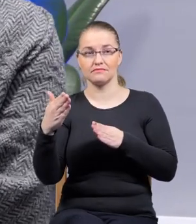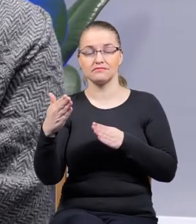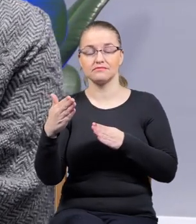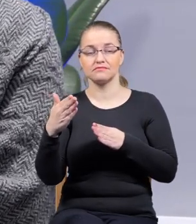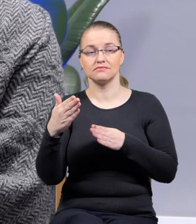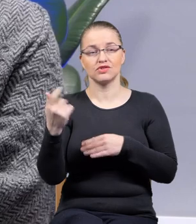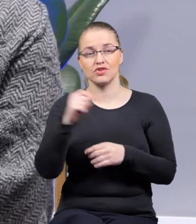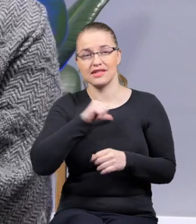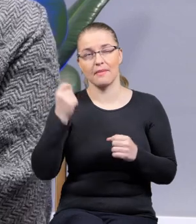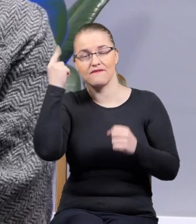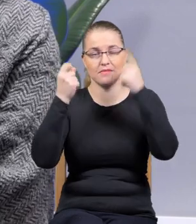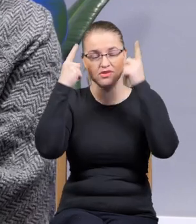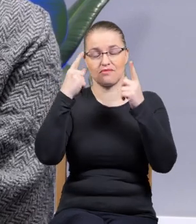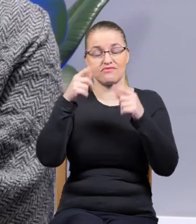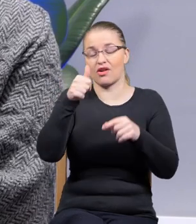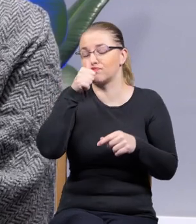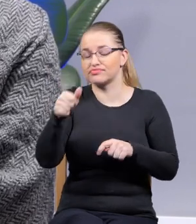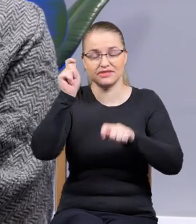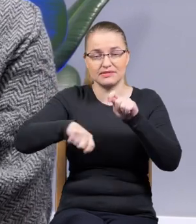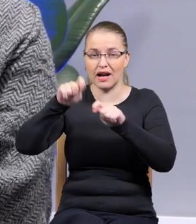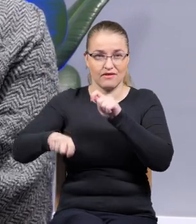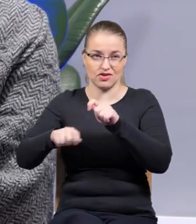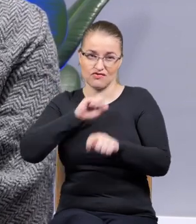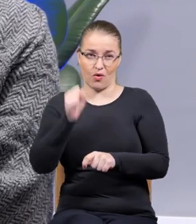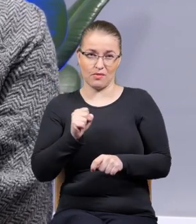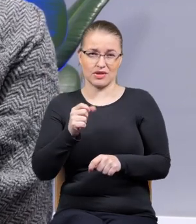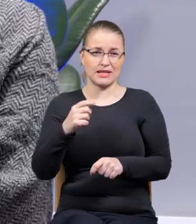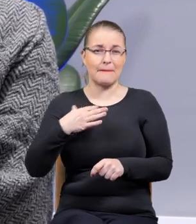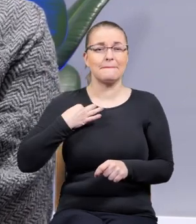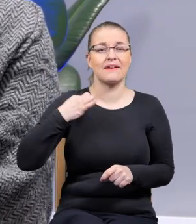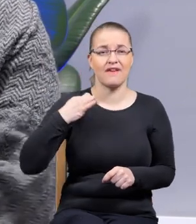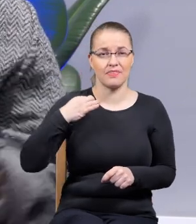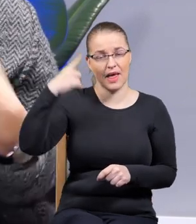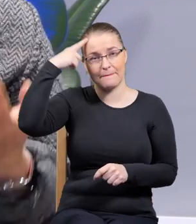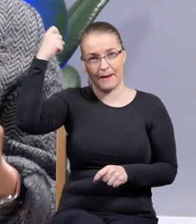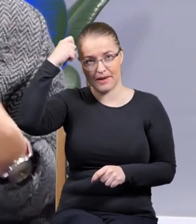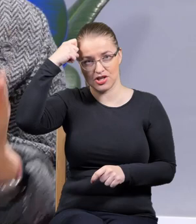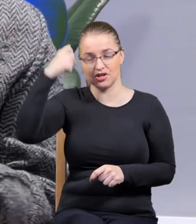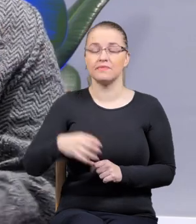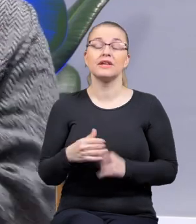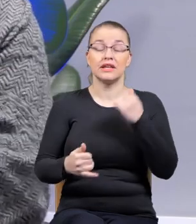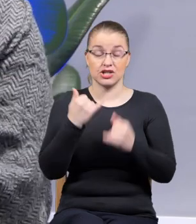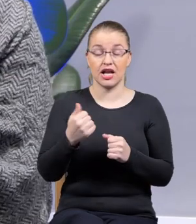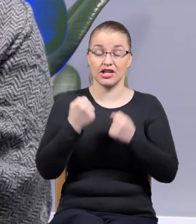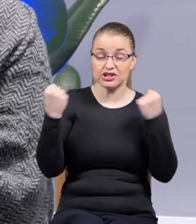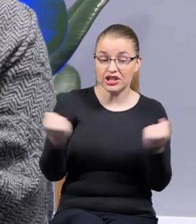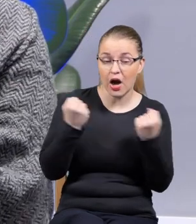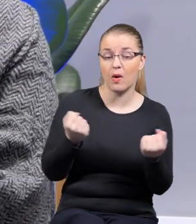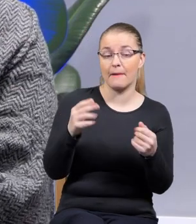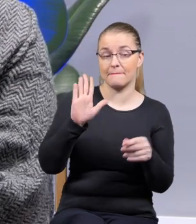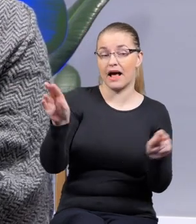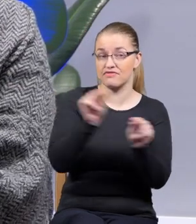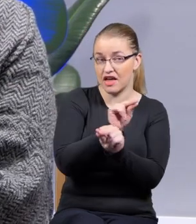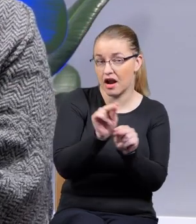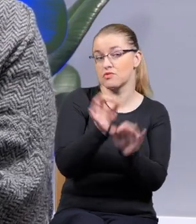których nie da się zweryfikować w żaden sposób, bo to jest prywatna pamięć. Jeżeli ona działa i jest terapeutyczna, no to świetnie,